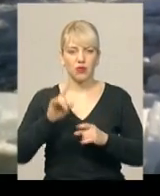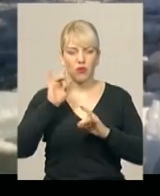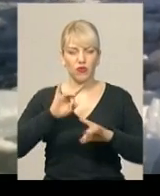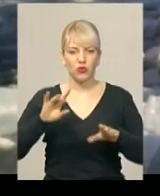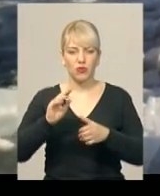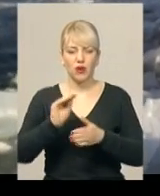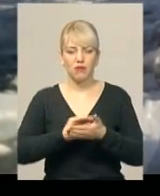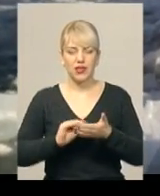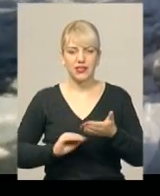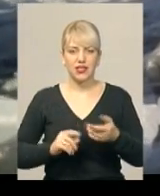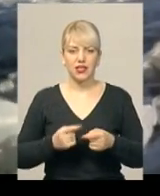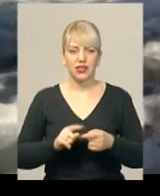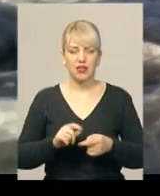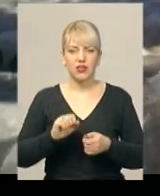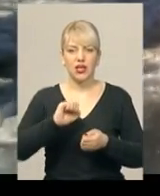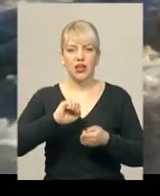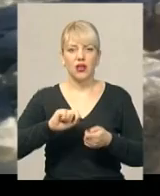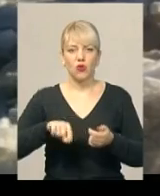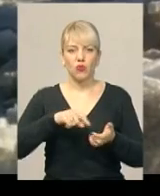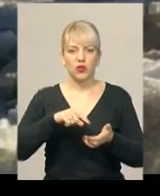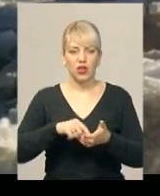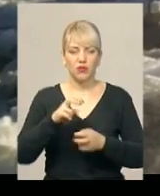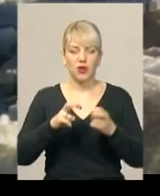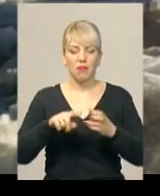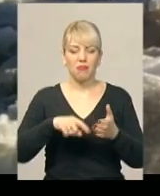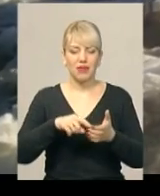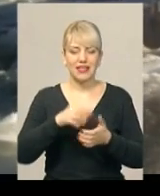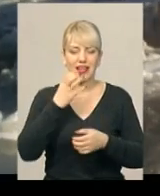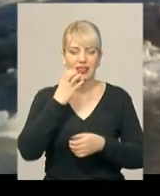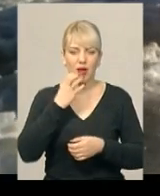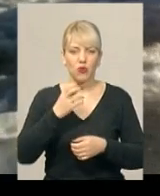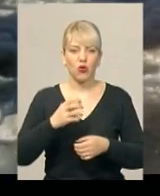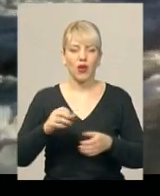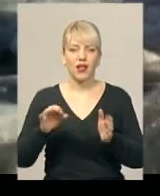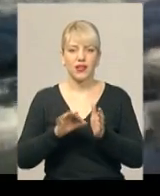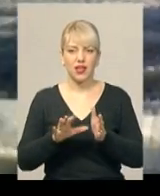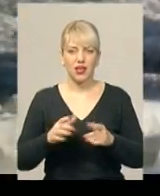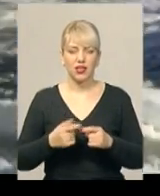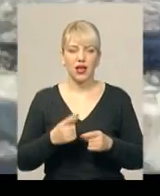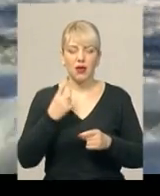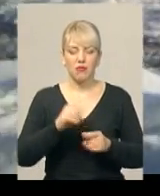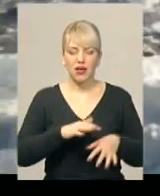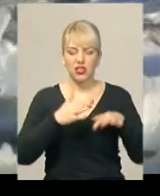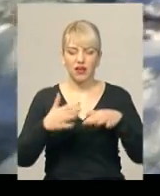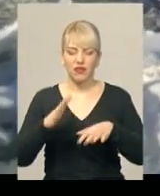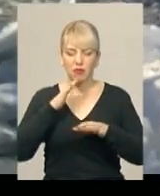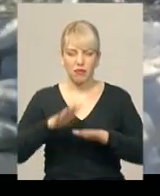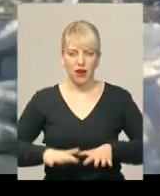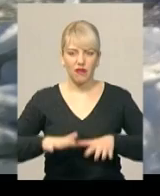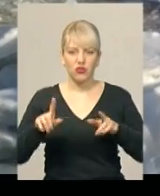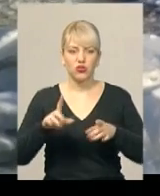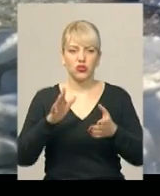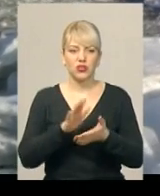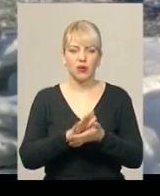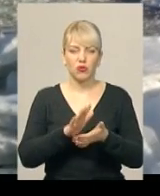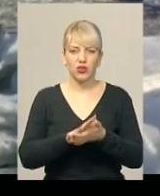М'янецеподільського комунального підприємства «Міськтепловоденергія» Яна Даньгуб. За її словами, першу хвилю паводку, що забруднив річкову воду сміттями